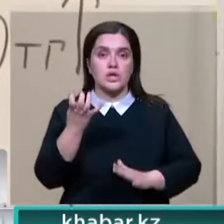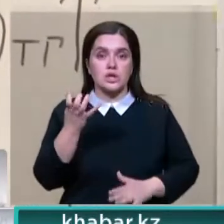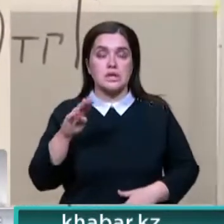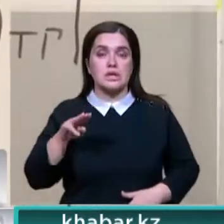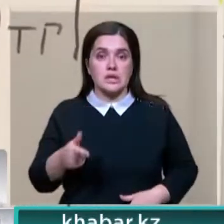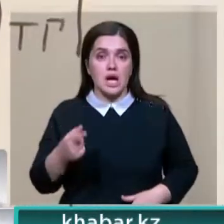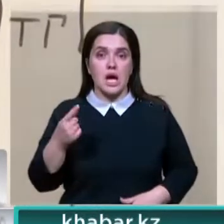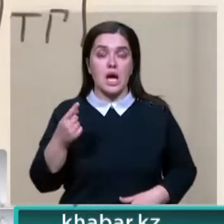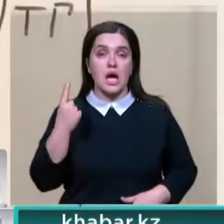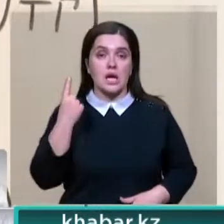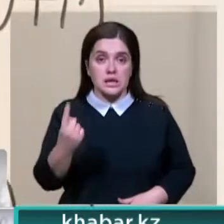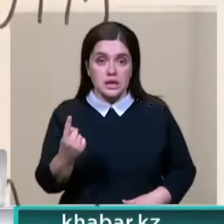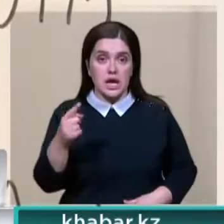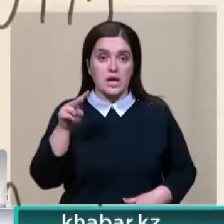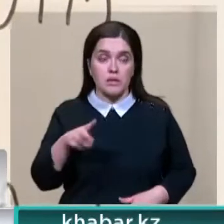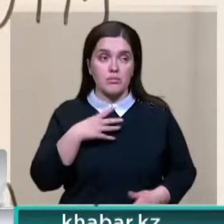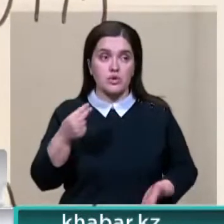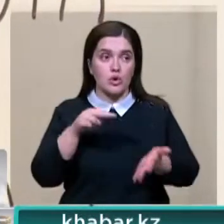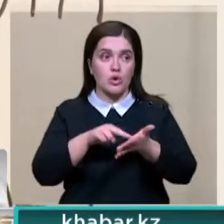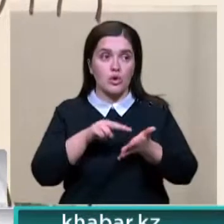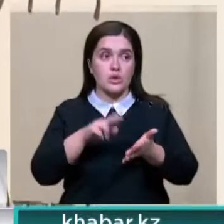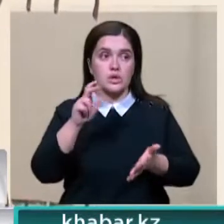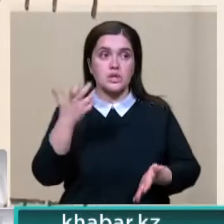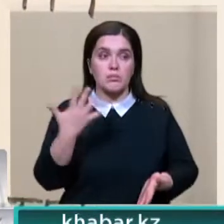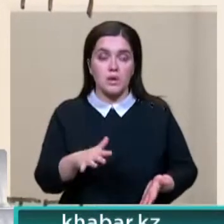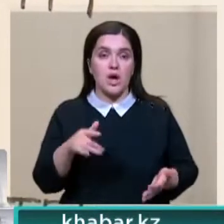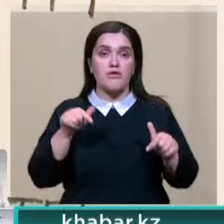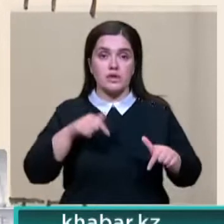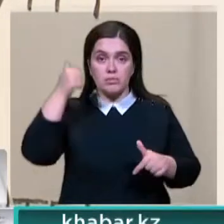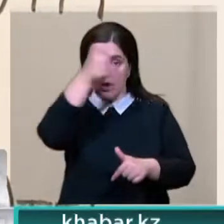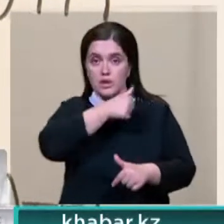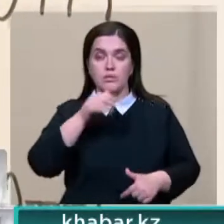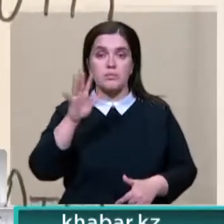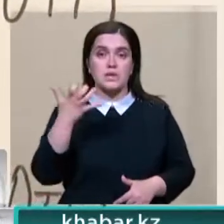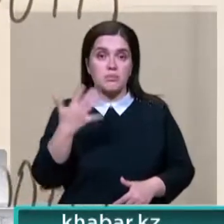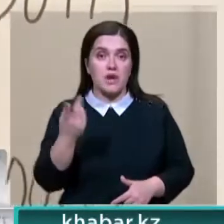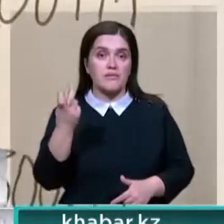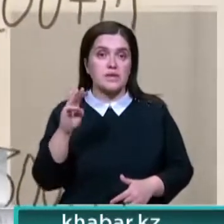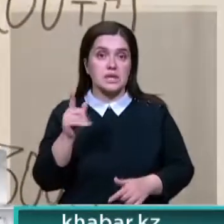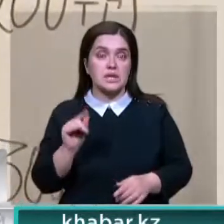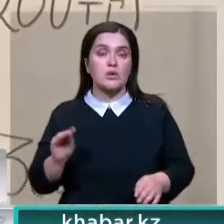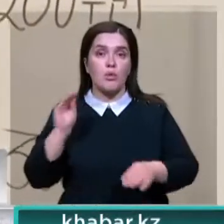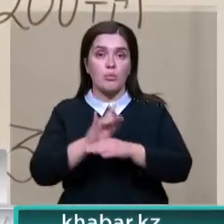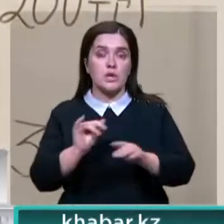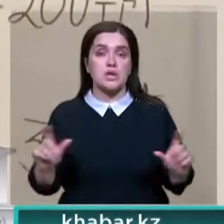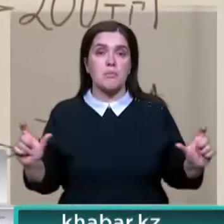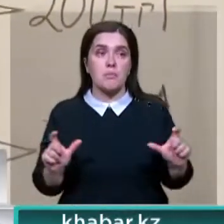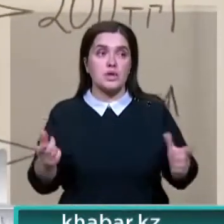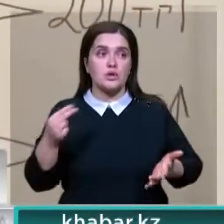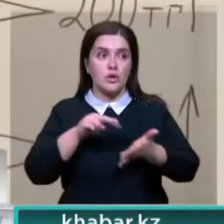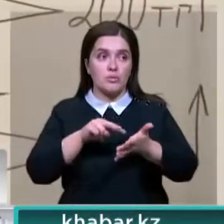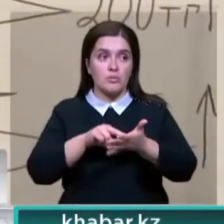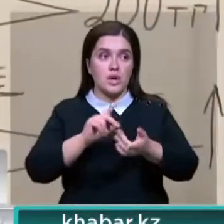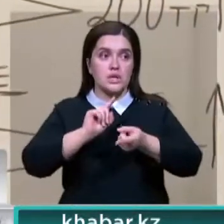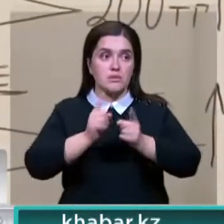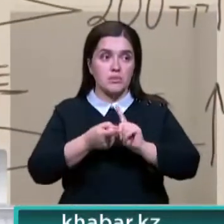Один литр завода отпускался в прошлом году по 350 тенге, в этом году по 550, рост на 200 тенге. И в магазине стоимость теперь изменилась